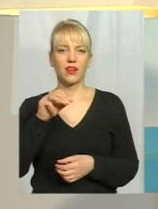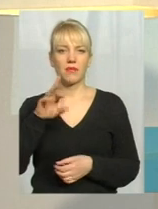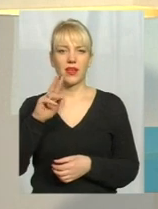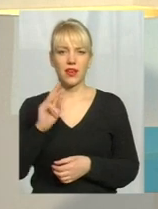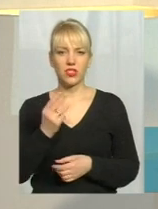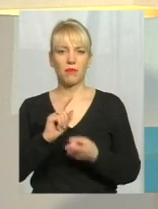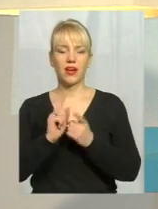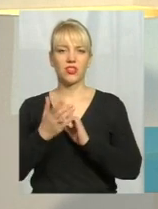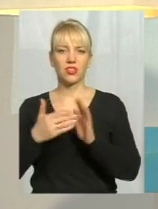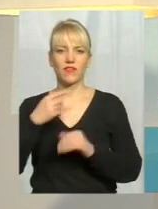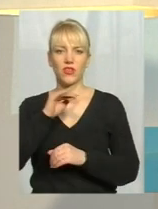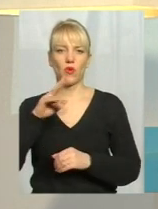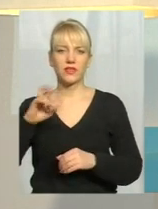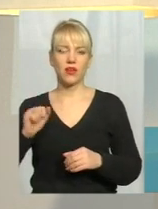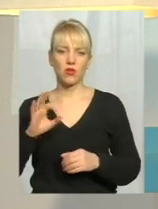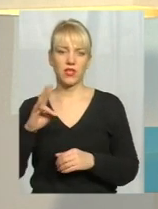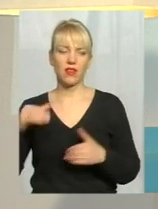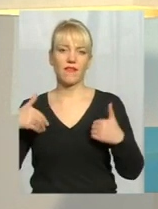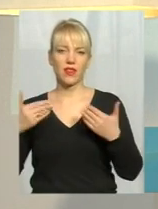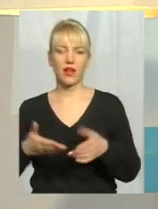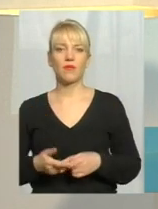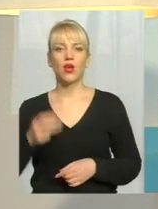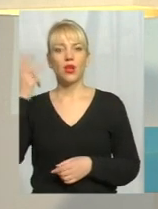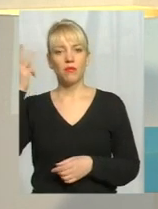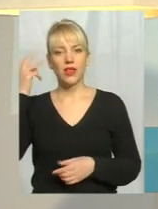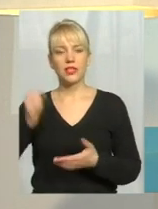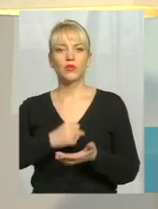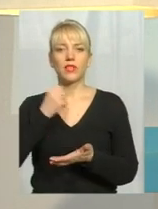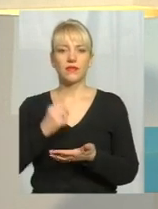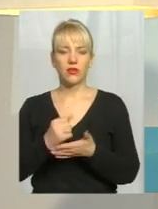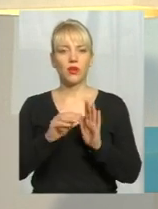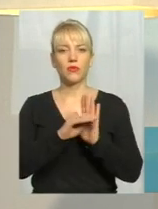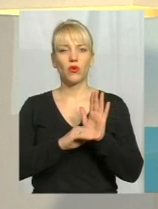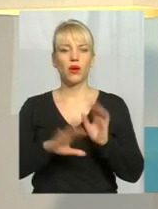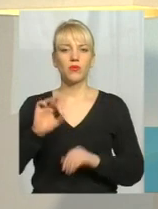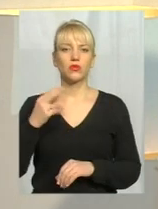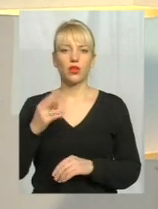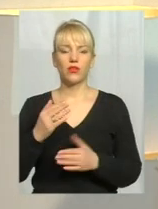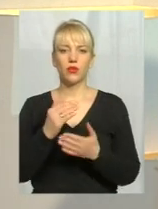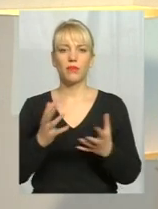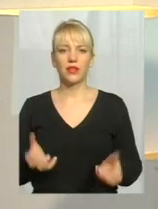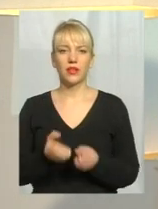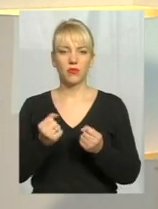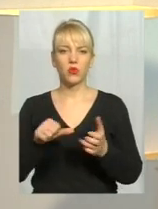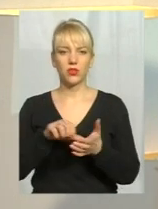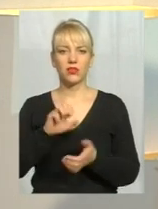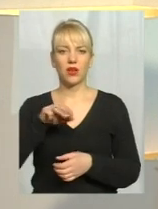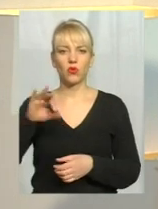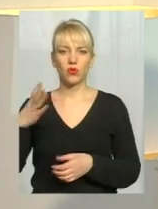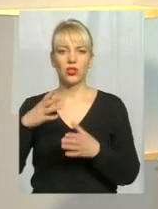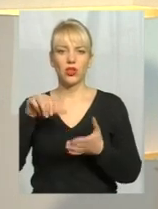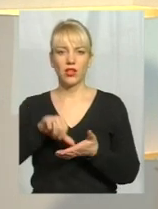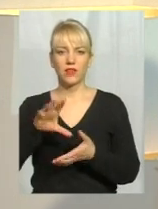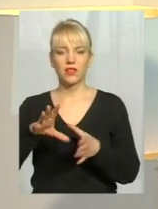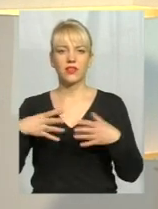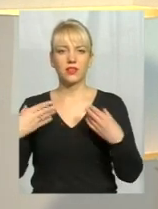сурдопереклад від Оксани Фіновської. Вітаємо. У Хмельницькому затвердили програму соціальної підтримки учасників АТО та членів їхніх сімей на